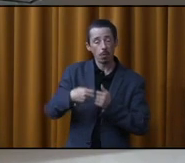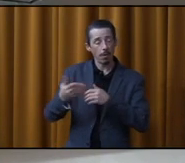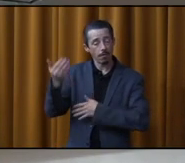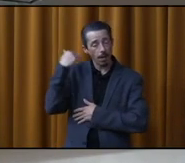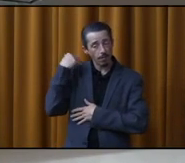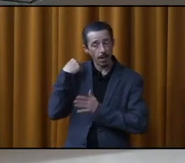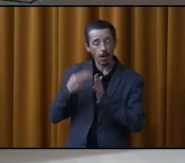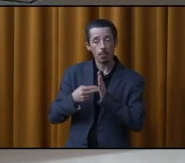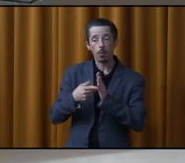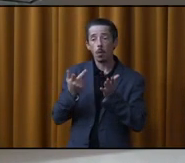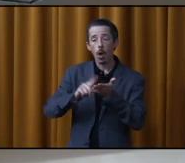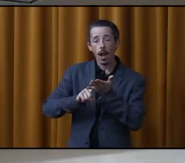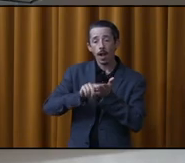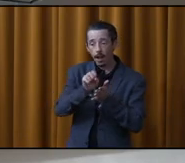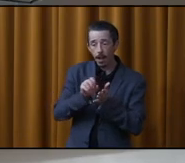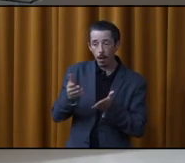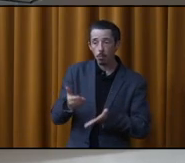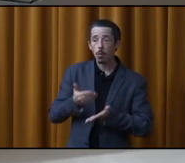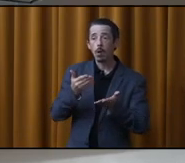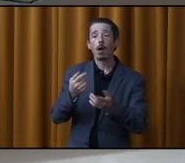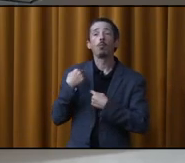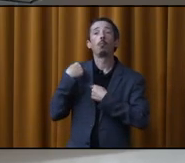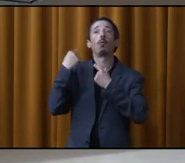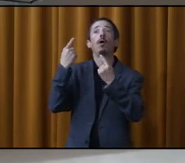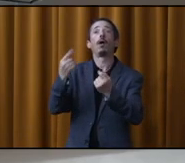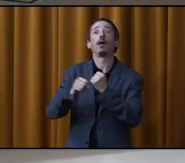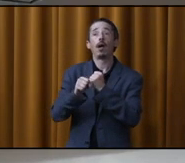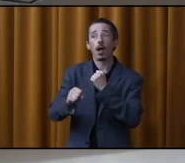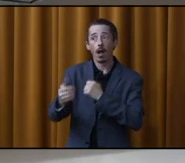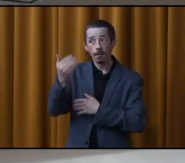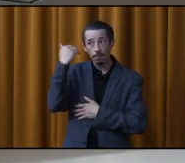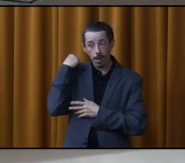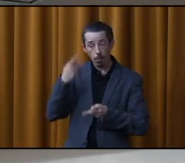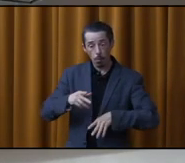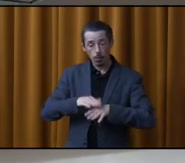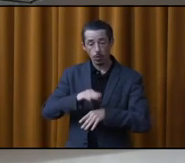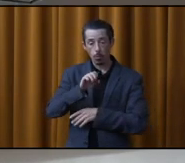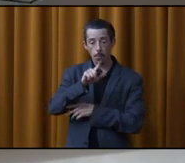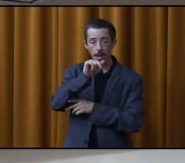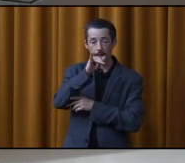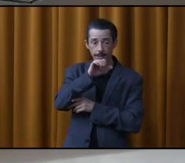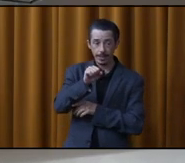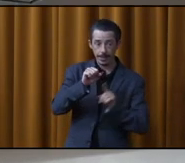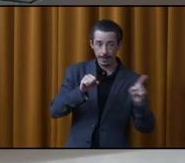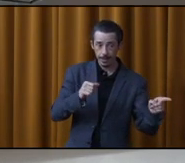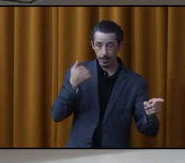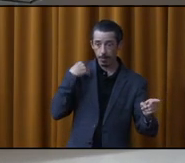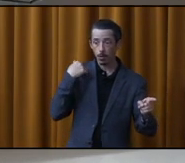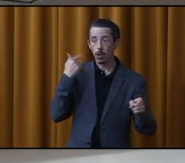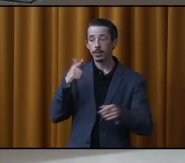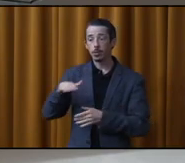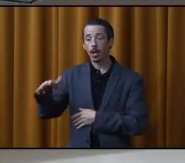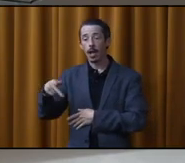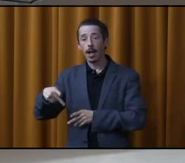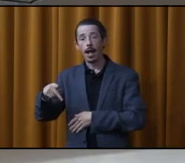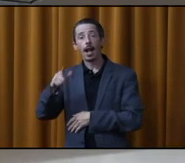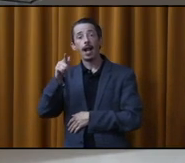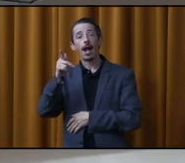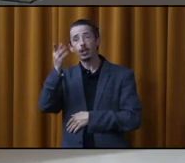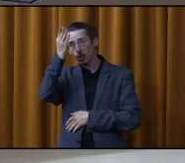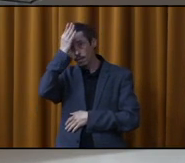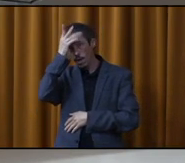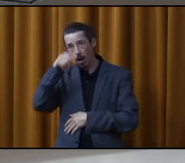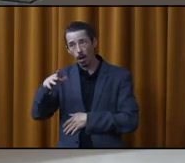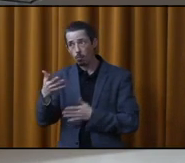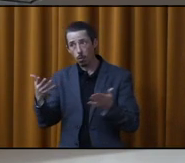de la façon que ça pourrait se régler. Moi, je veux savoir depuis quand, parce que j'avais ce problème-là sur la Badi. J'avais ce problème-là dans le quartier Neuf sur la rue Larchevêque, puis je